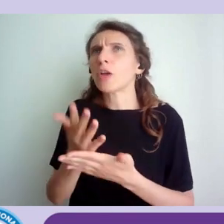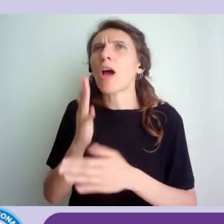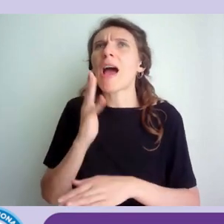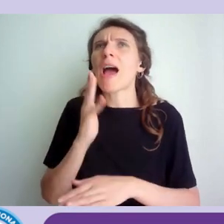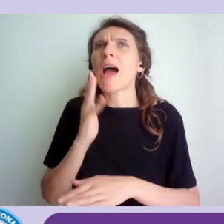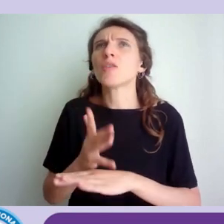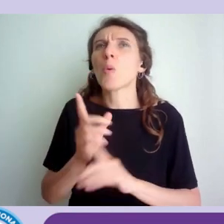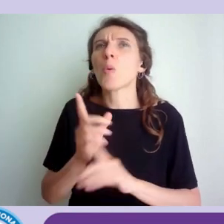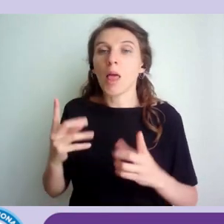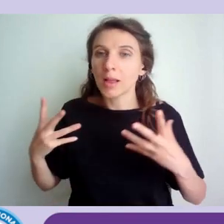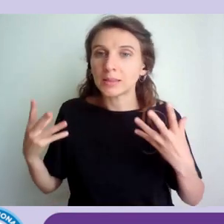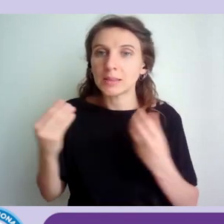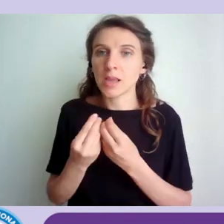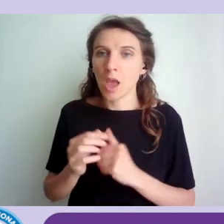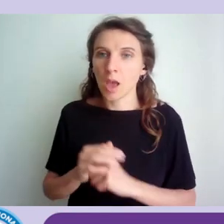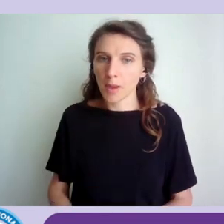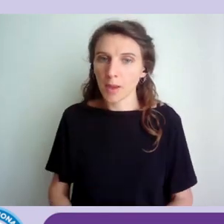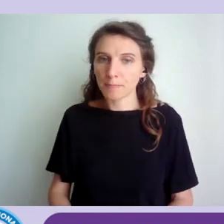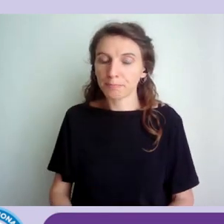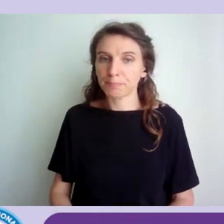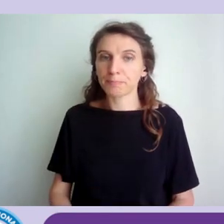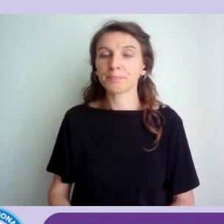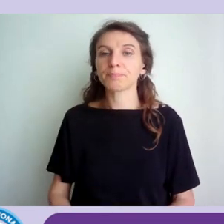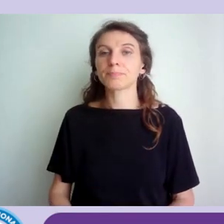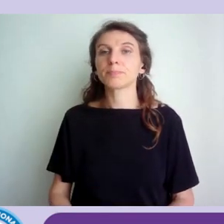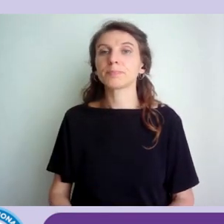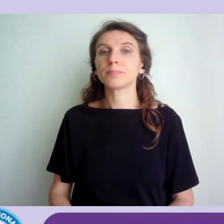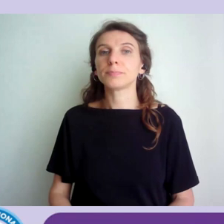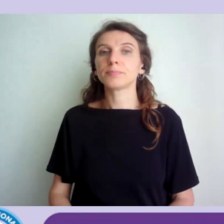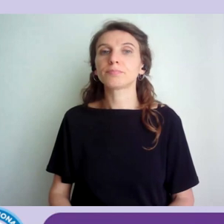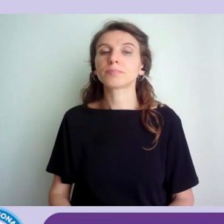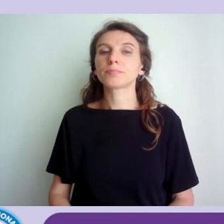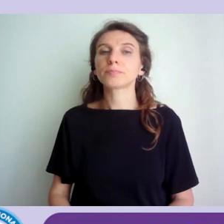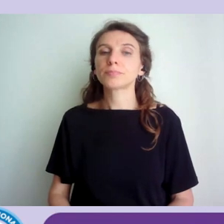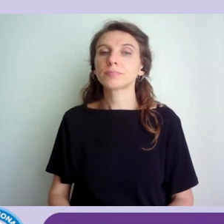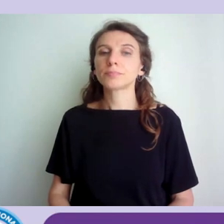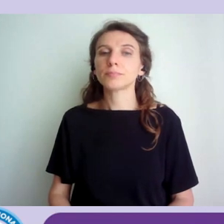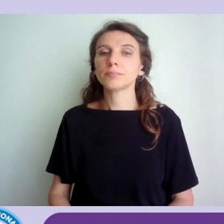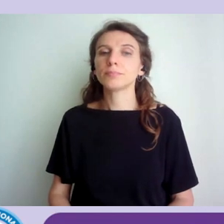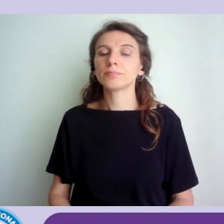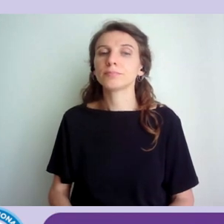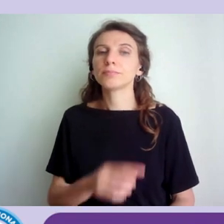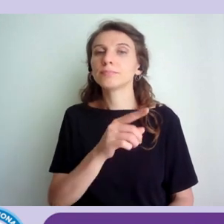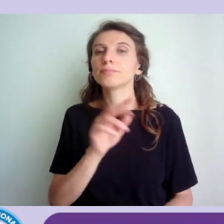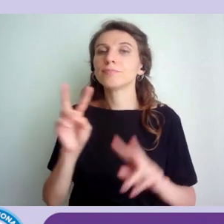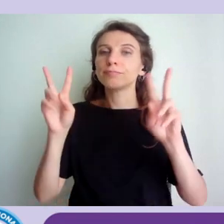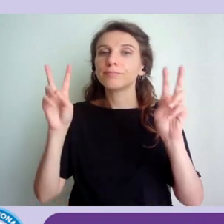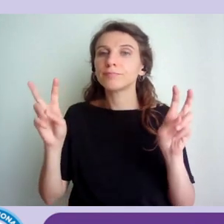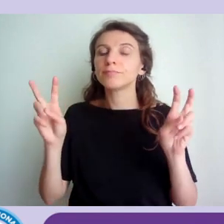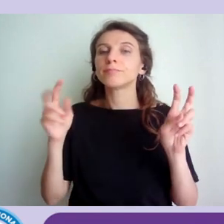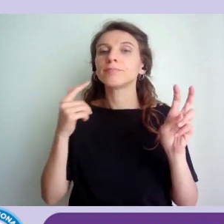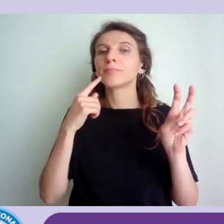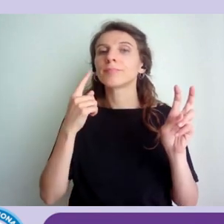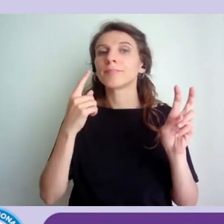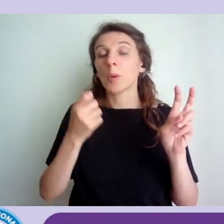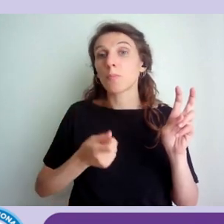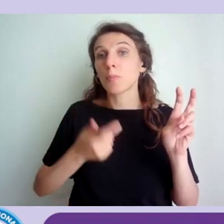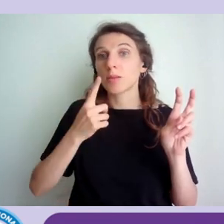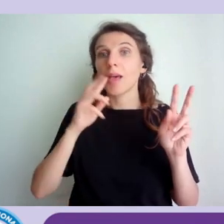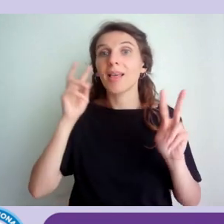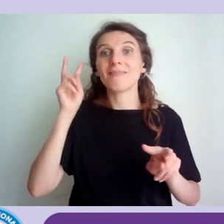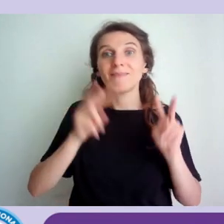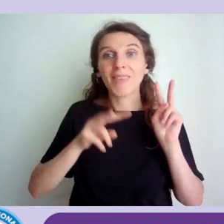'importanza eh del coinvolgimento di eh delle delle verifiche del dei